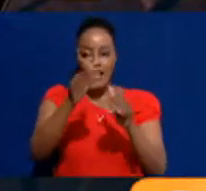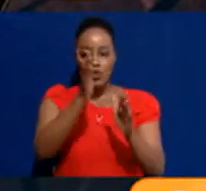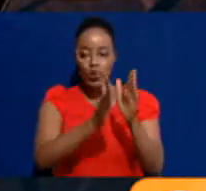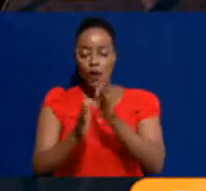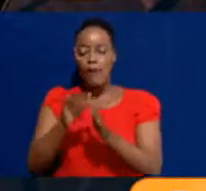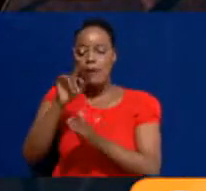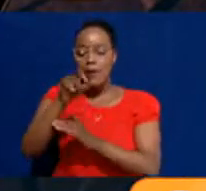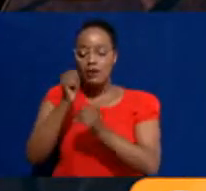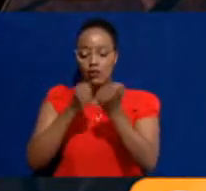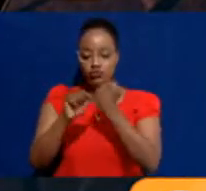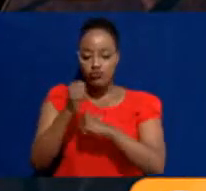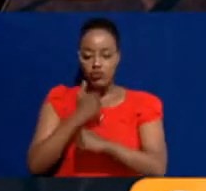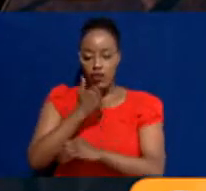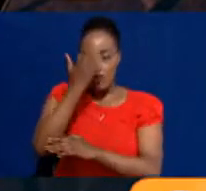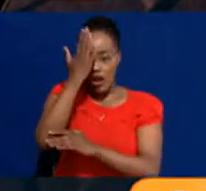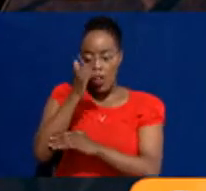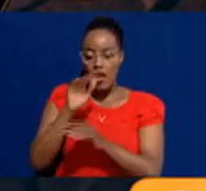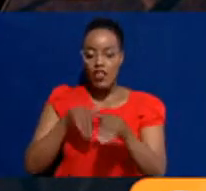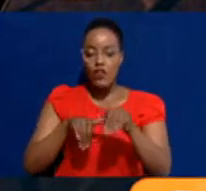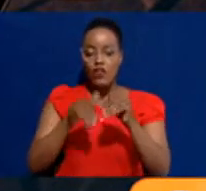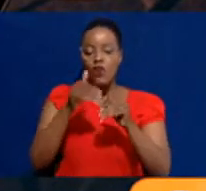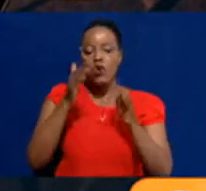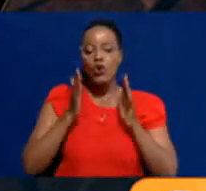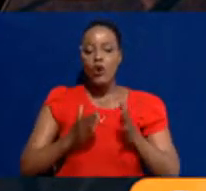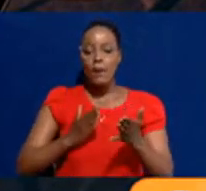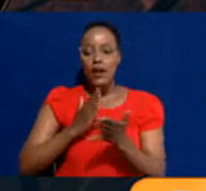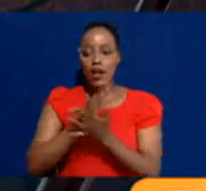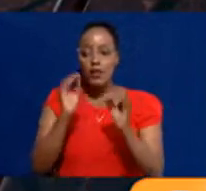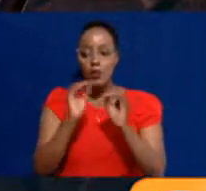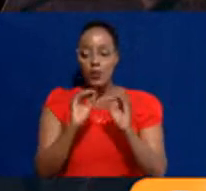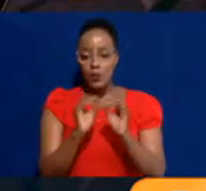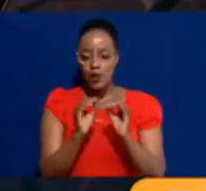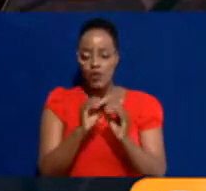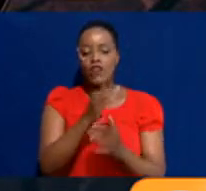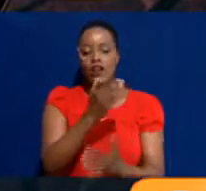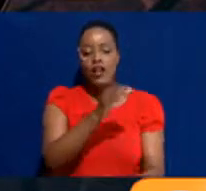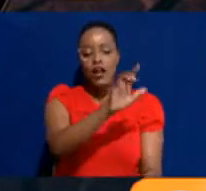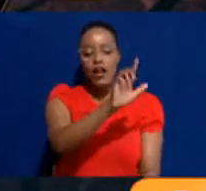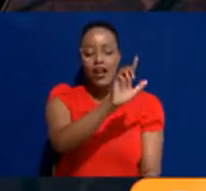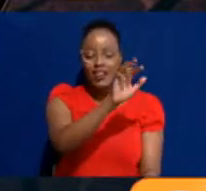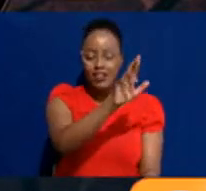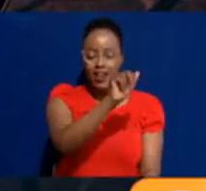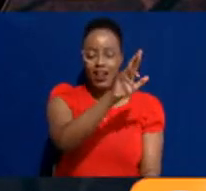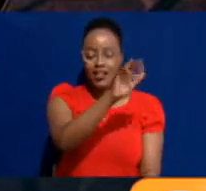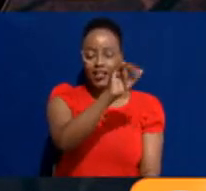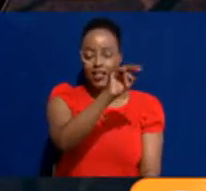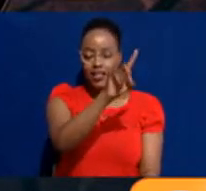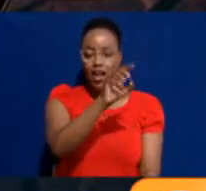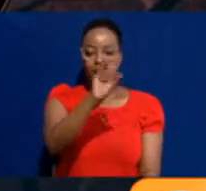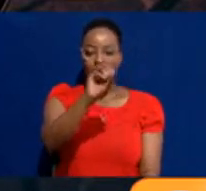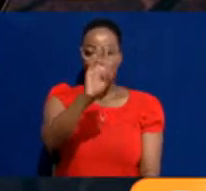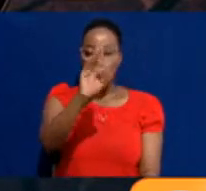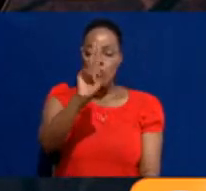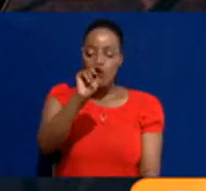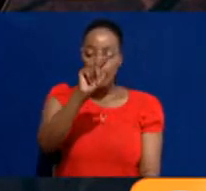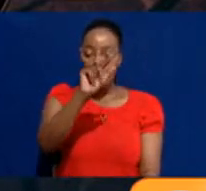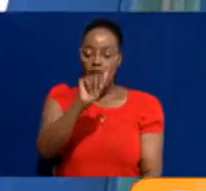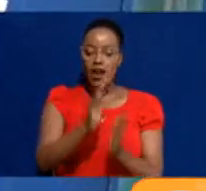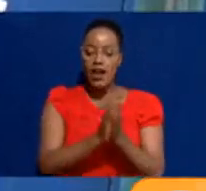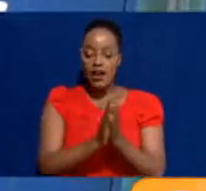wachukuliwe hatua kwa kukiuka haki za kibinadamu katika mitaya nya lenda, nya masaria, obunga na kondele.